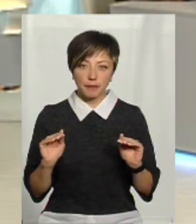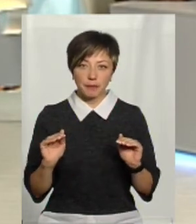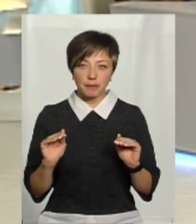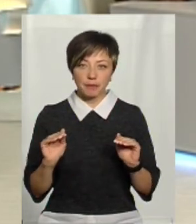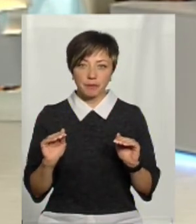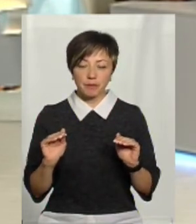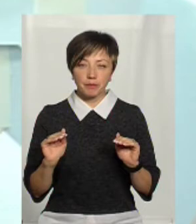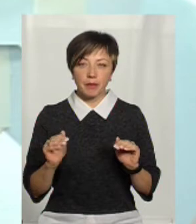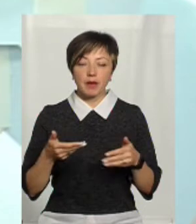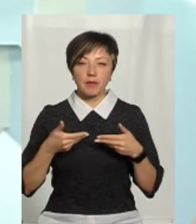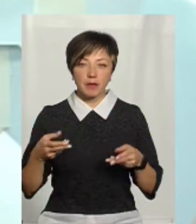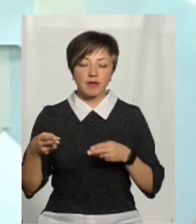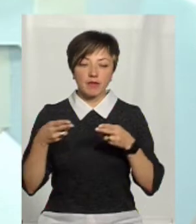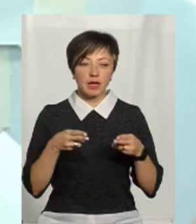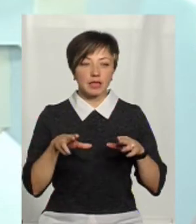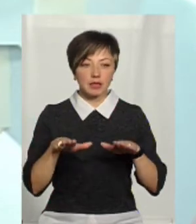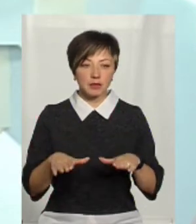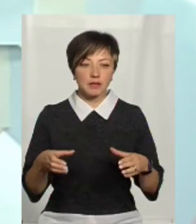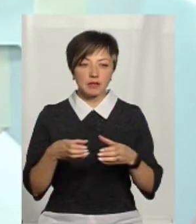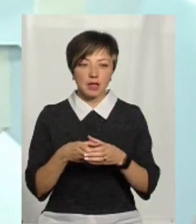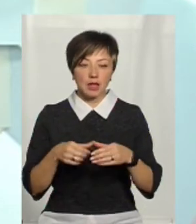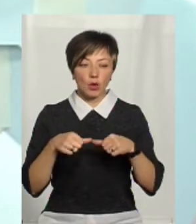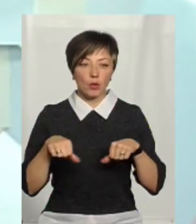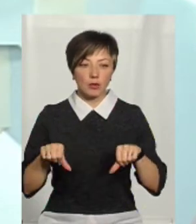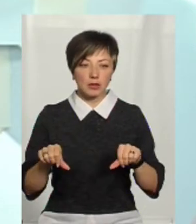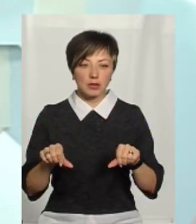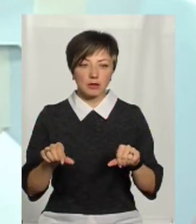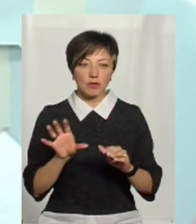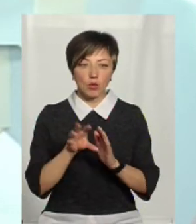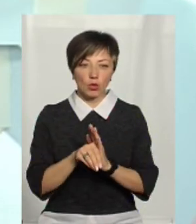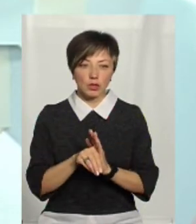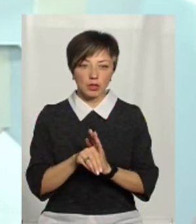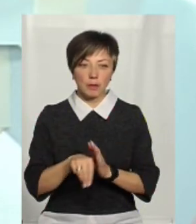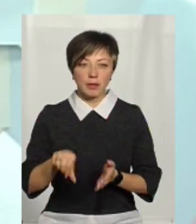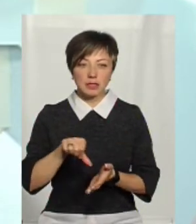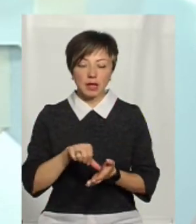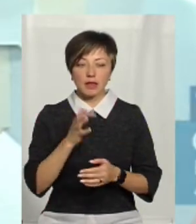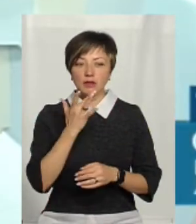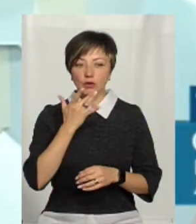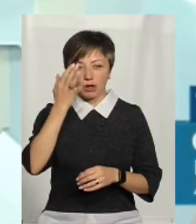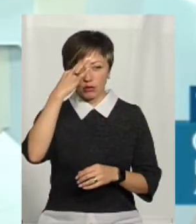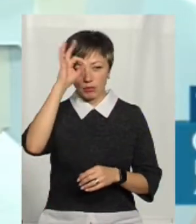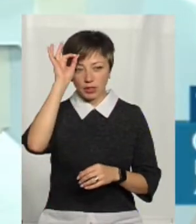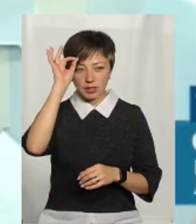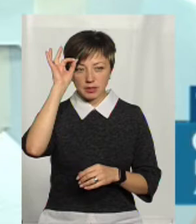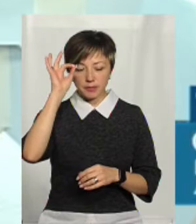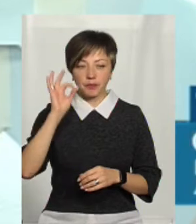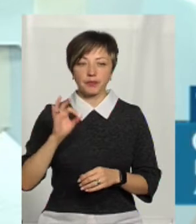ми виїхали на місце. І в складі комісії, в комісію входили представники національної поліції,